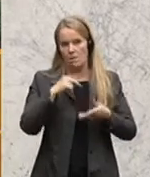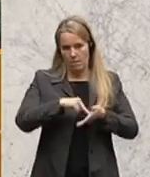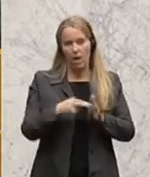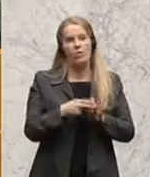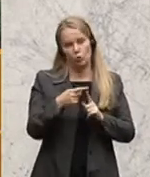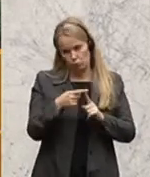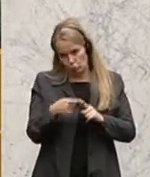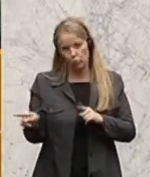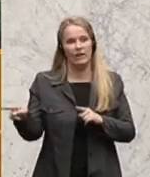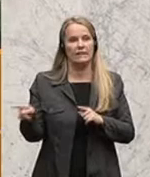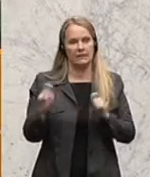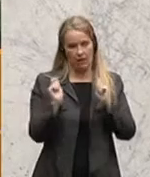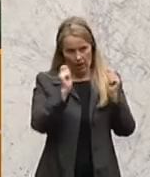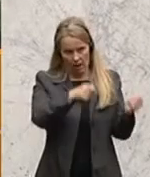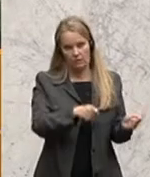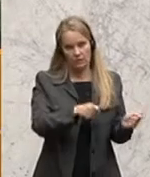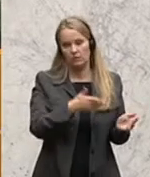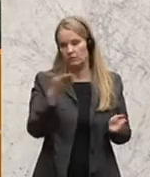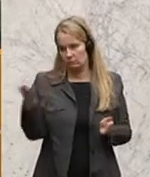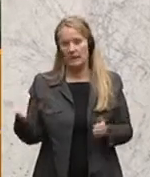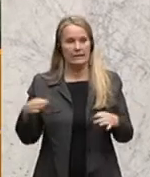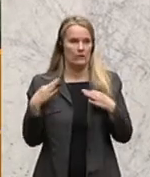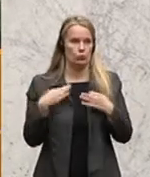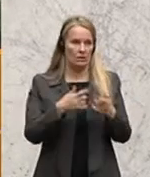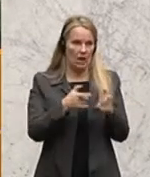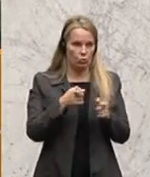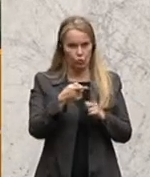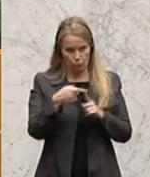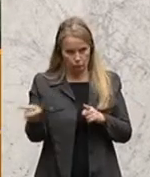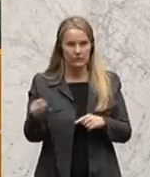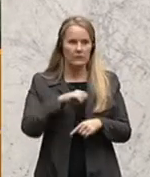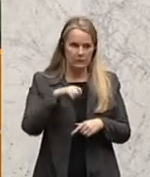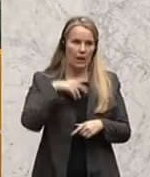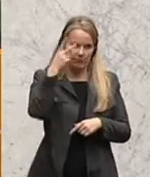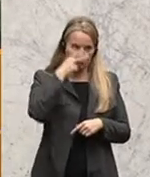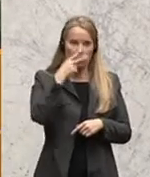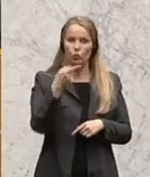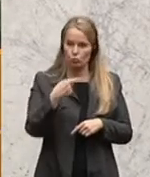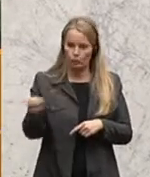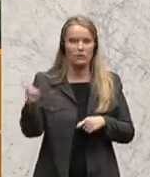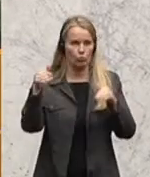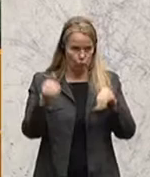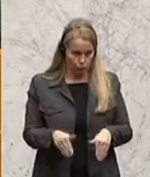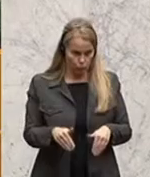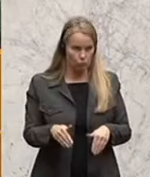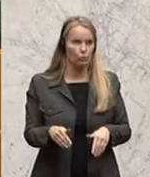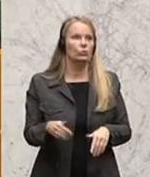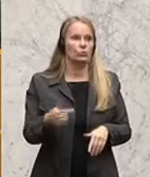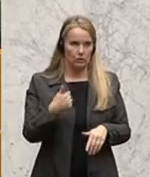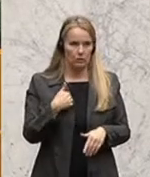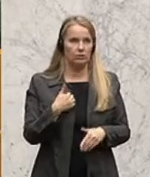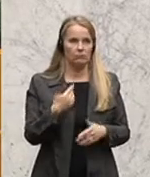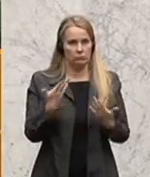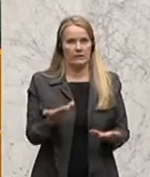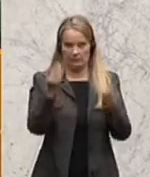Zuweisung des gegenständlichen Antrages an den Gesundheitsausschuss. Also ist selbstverständlich, diese Zuweisung vorzunehmen. Ich gebe